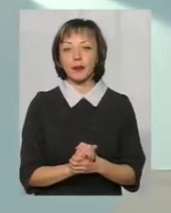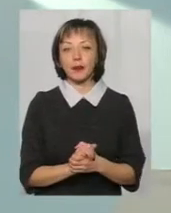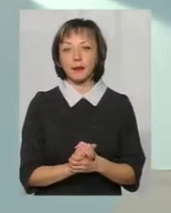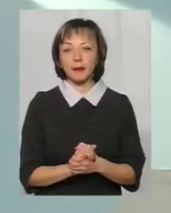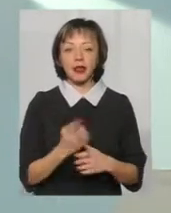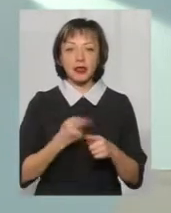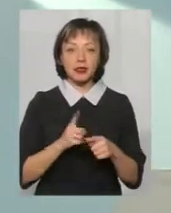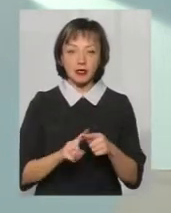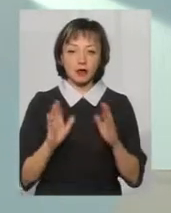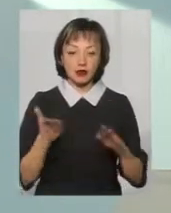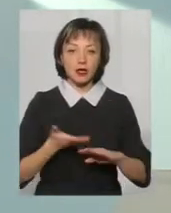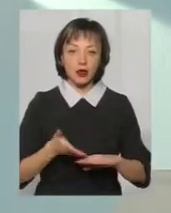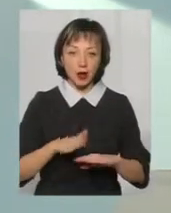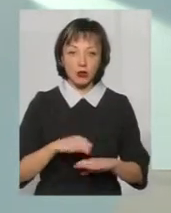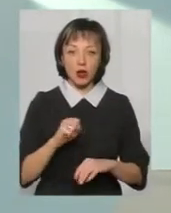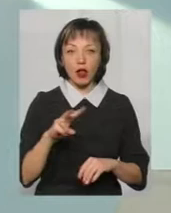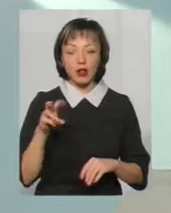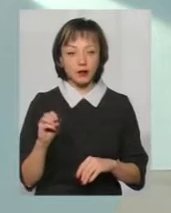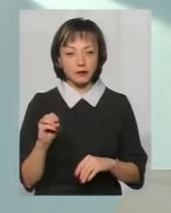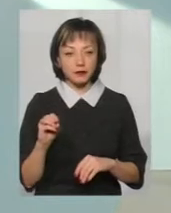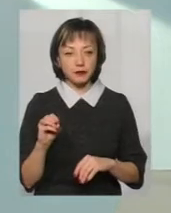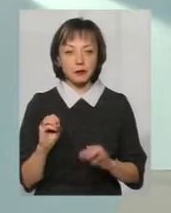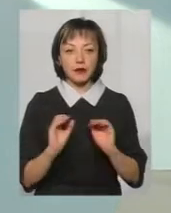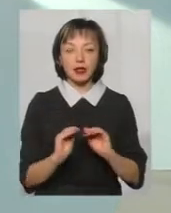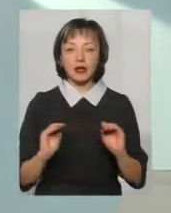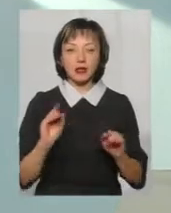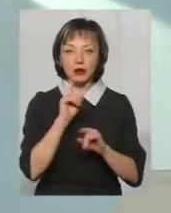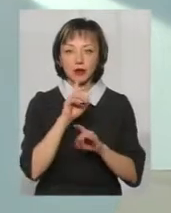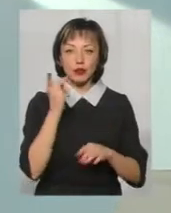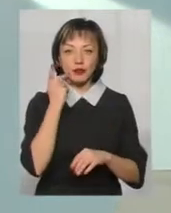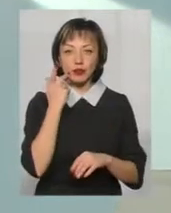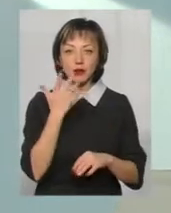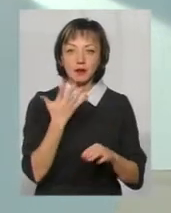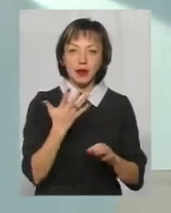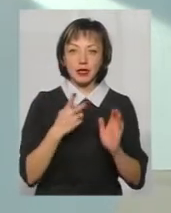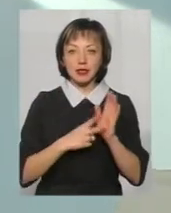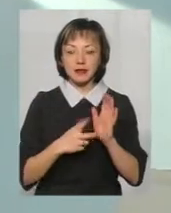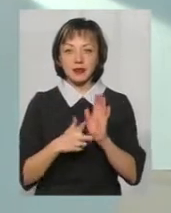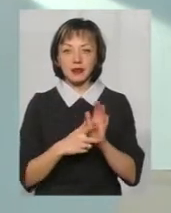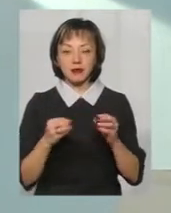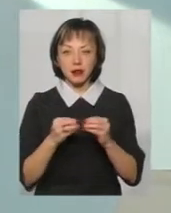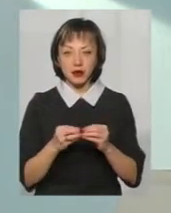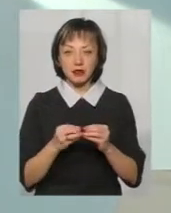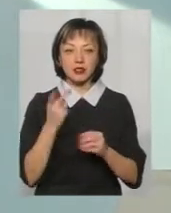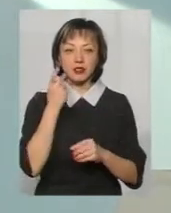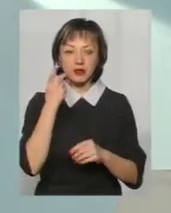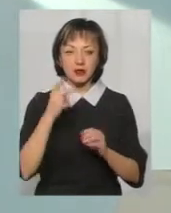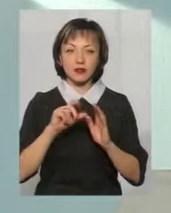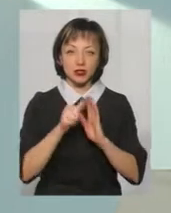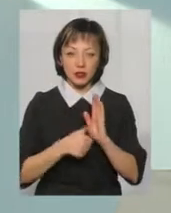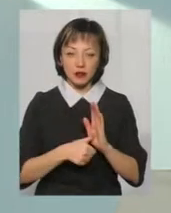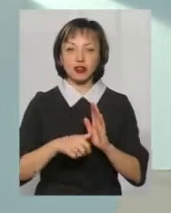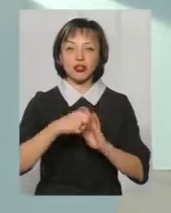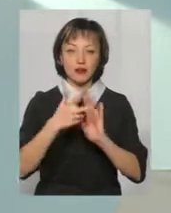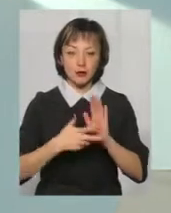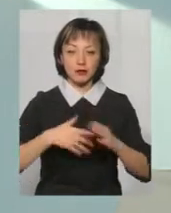Це буде тяжко, але, принаймні, дітям не буде завжди 5, 7, 8, 10 років. Дітям буде завжди 16 і буде 18.